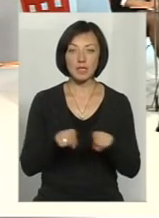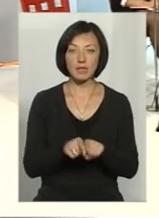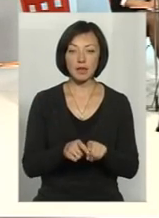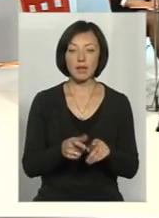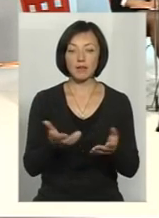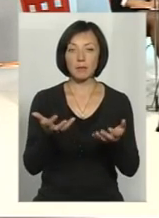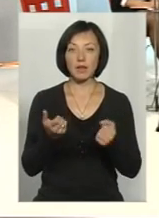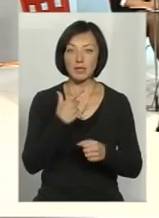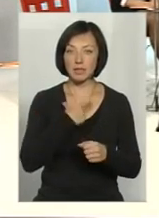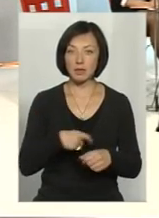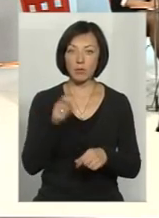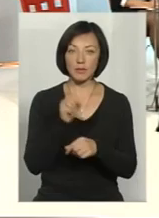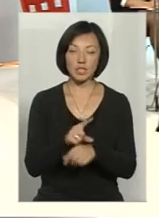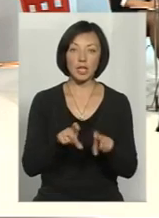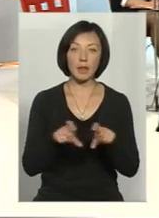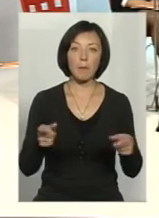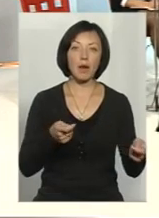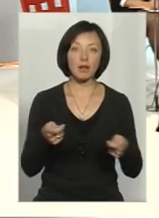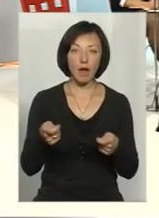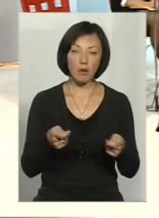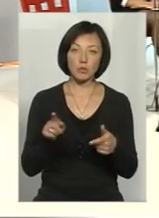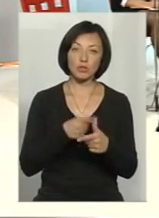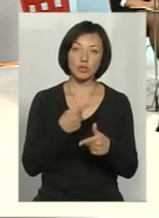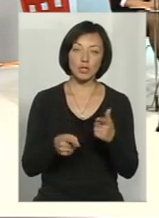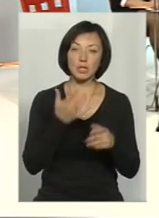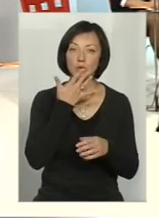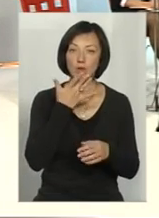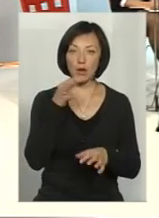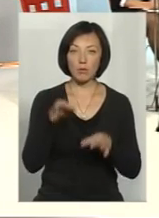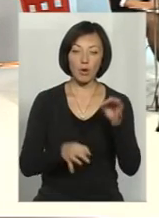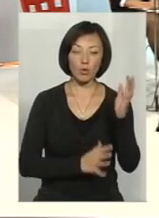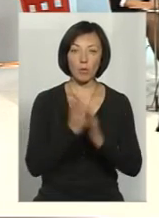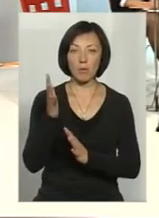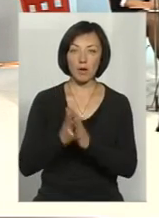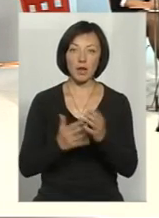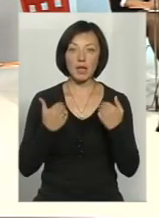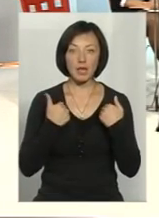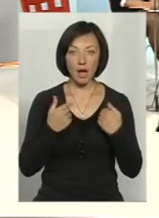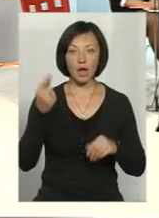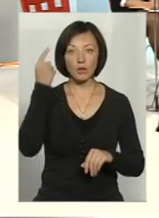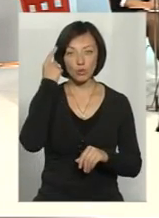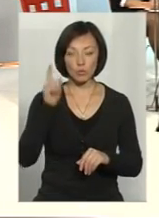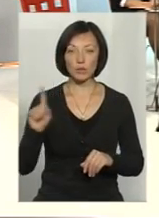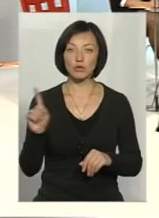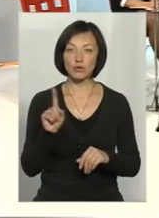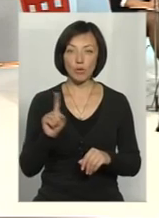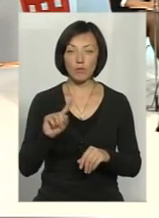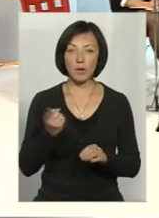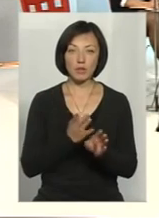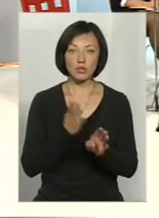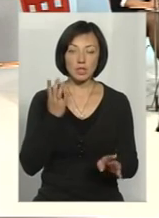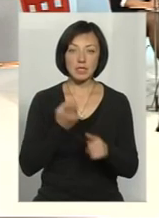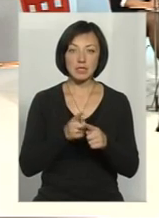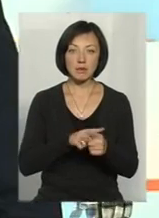перебирати повноваження департаменту чи того самого Національного природного парку? Я думаю, що в першу чергу цим